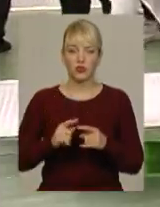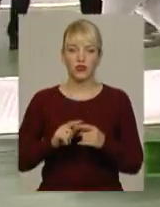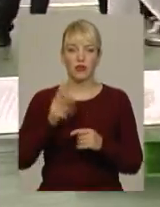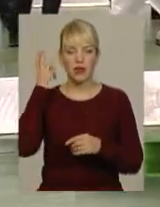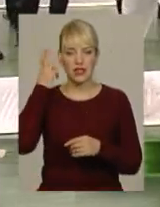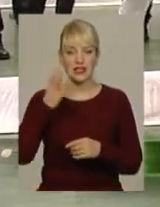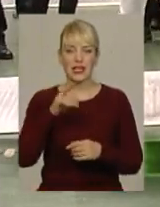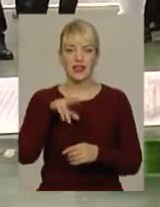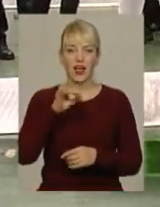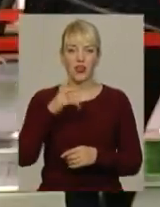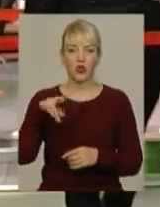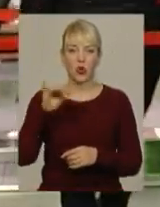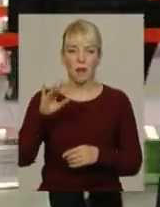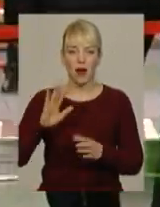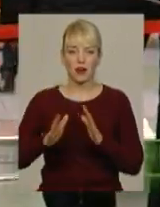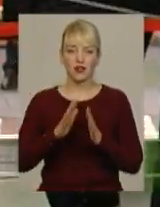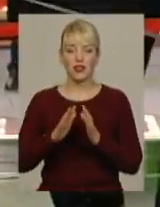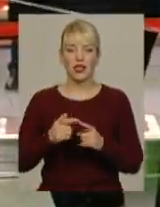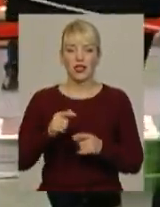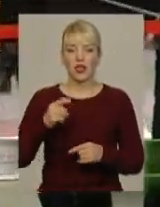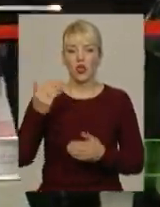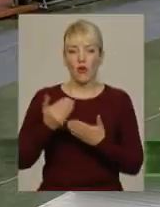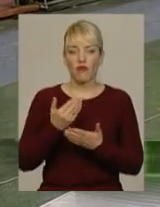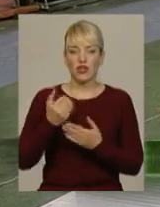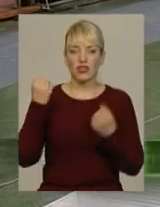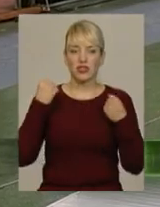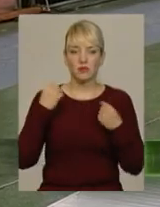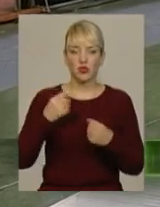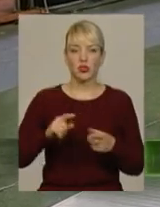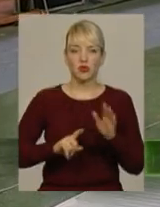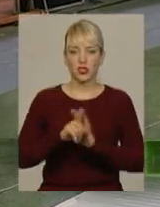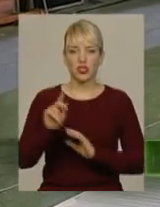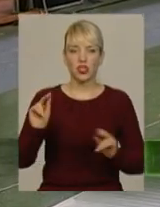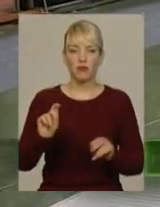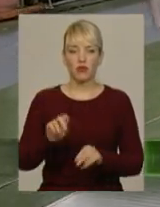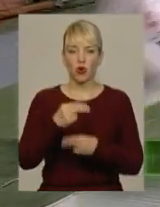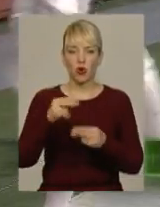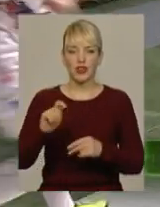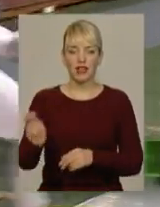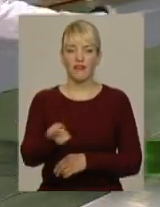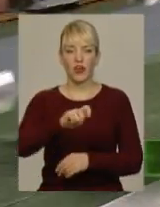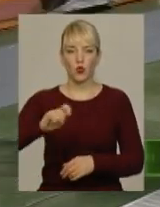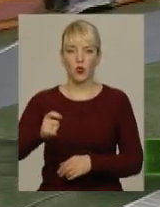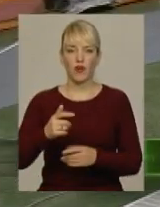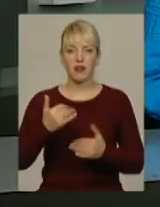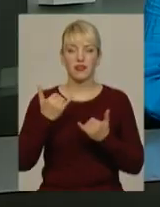Новини спорту. В обласному центрі стартував чемпіонат України з фехтування на шпагах серед юнаків та дівчат.